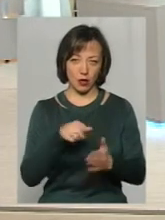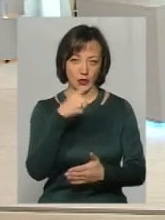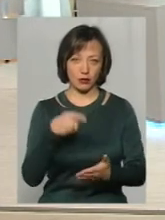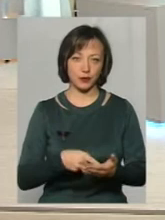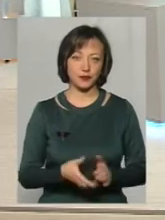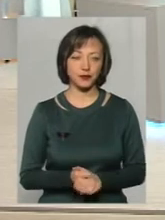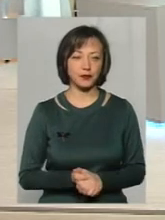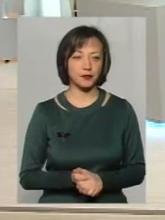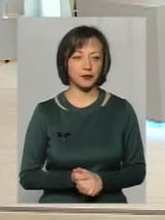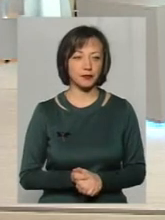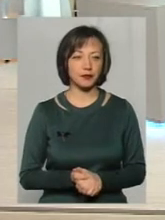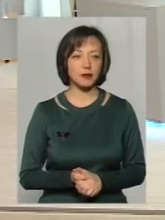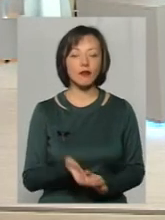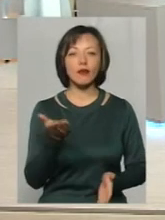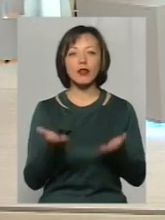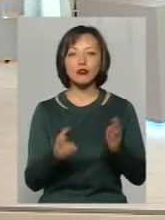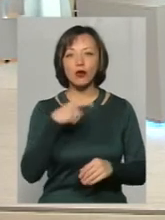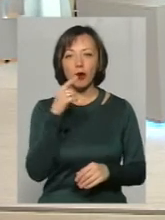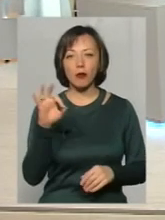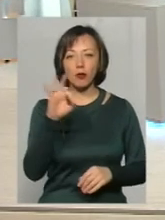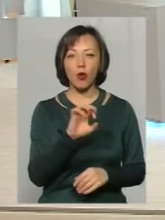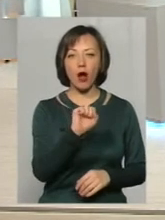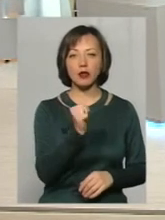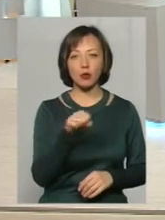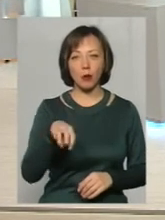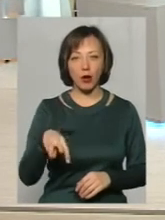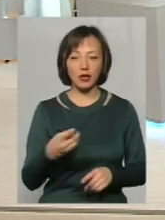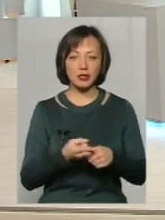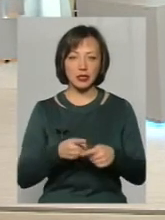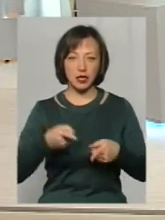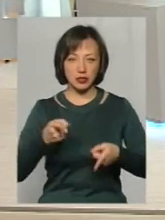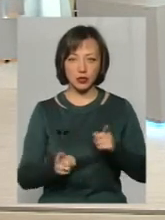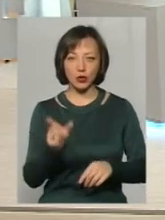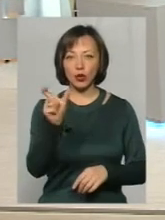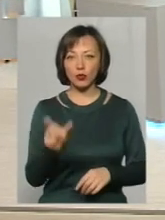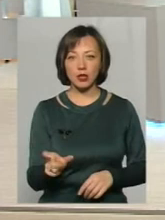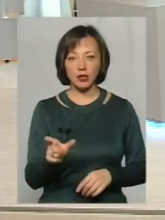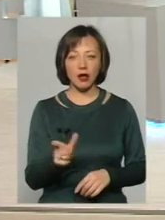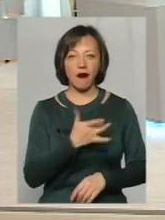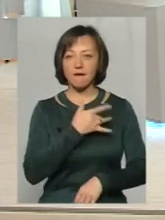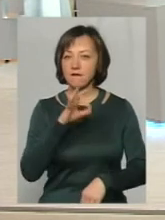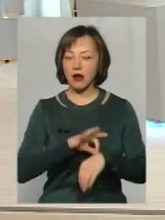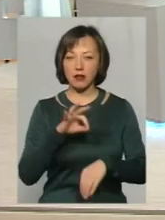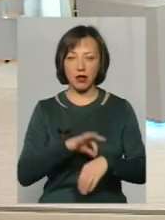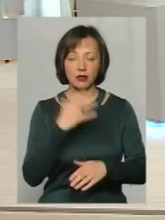якщо говорити про Анатолія Миколаївича, то це дійсно людина фанат своєї справи.